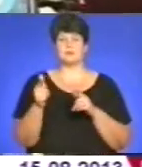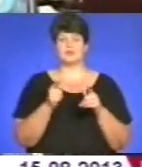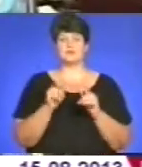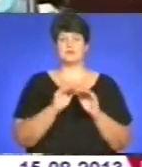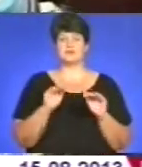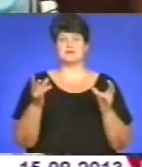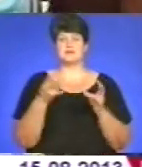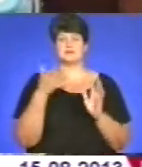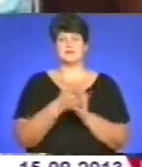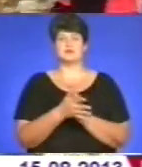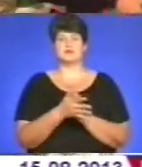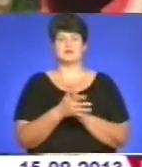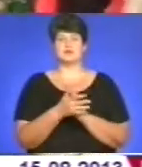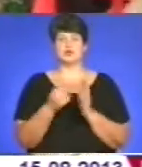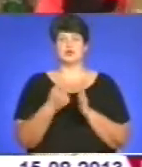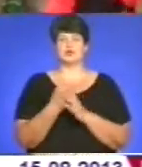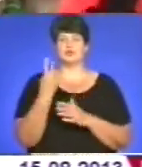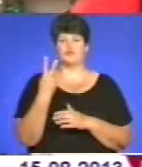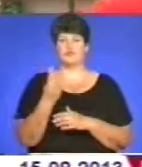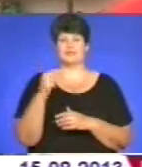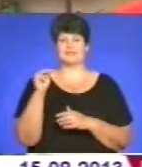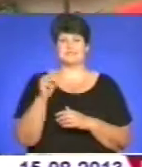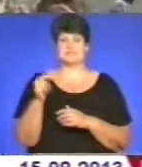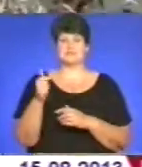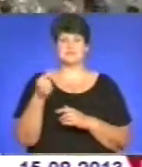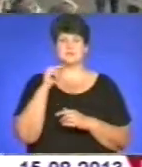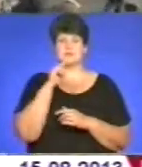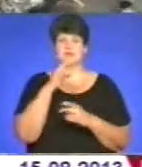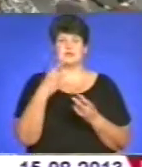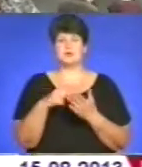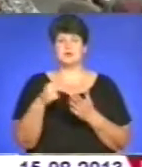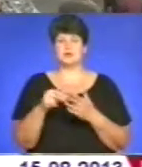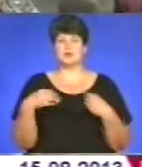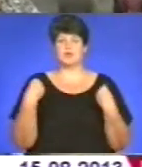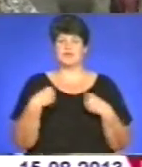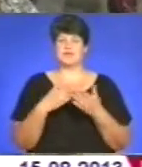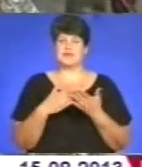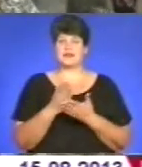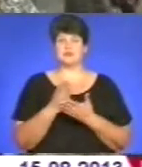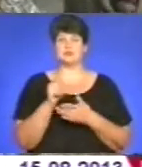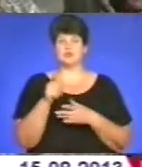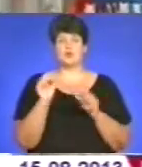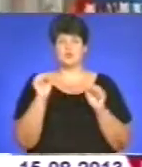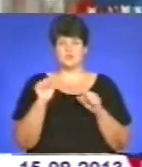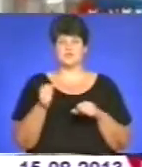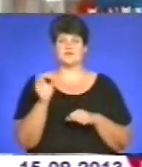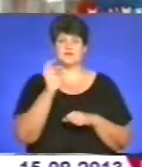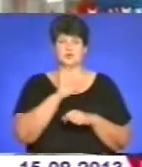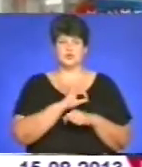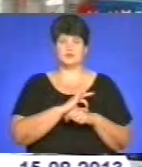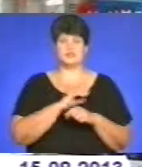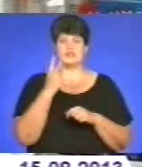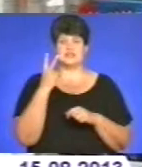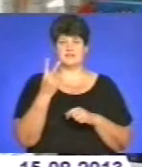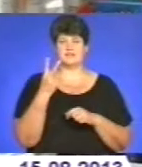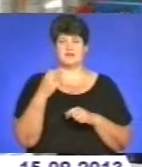витратити до 2 тисяч гривень. Продавці радять, щоб зекономити, треба купувати одяг якісний. Тоді його можна буде використовувати два